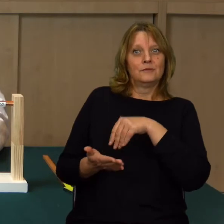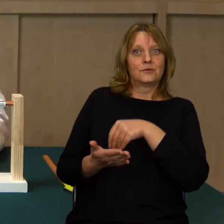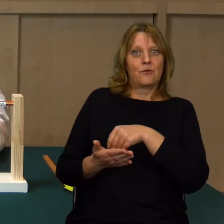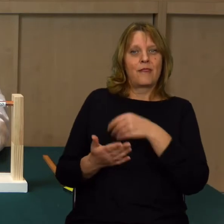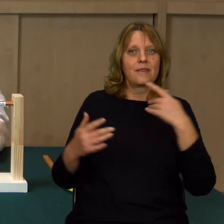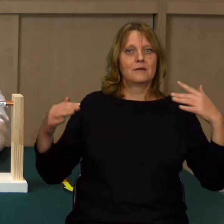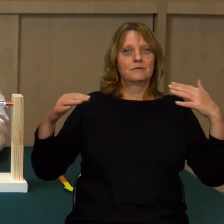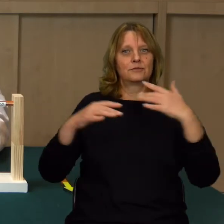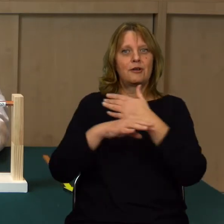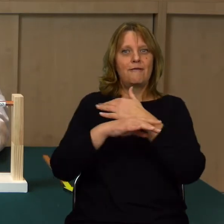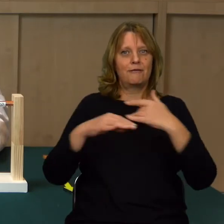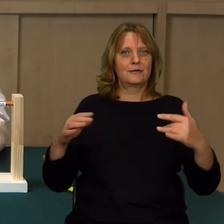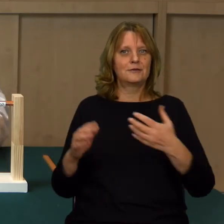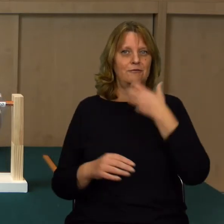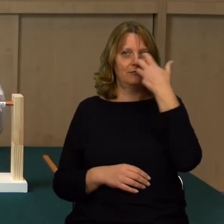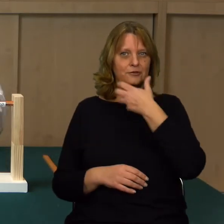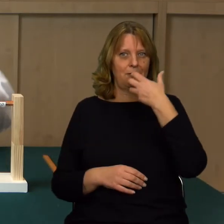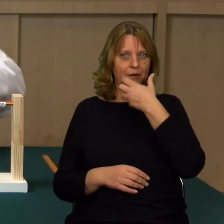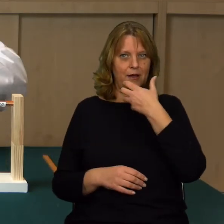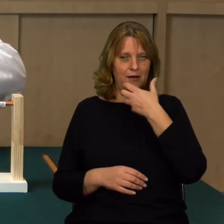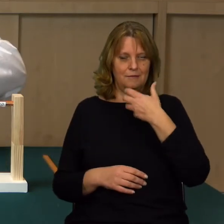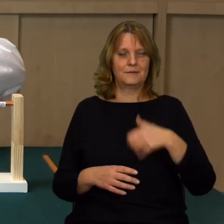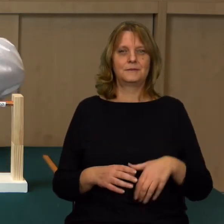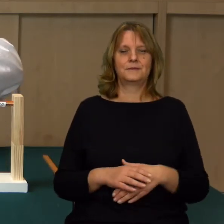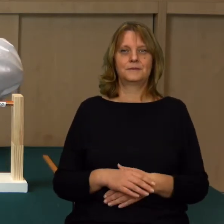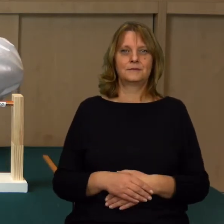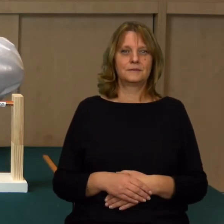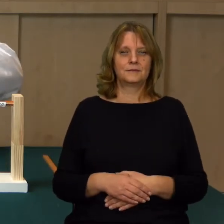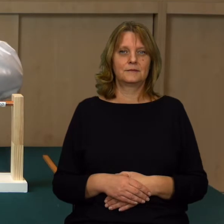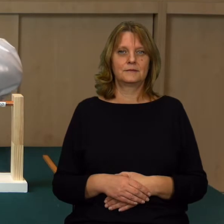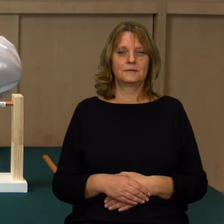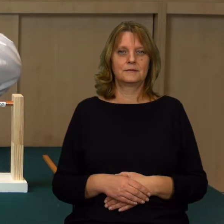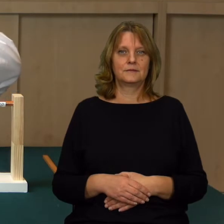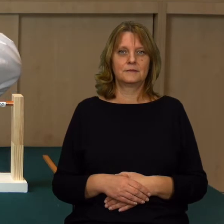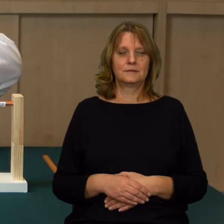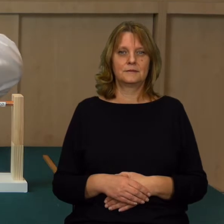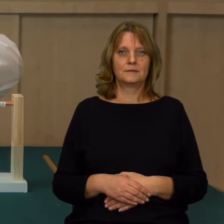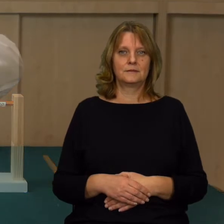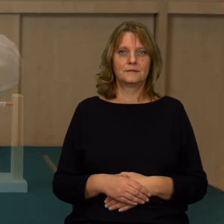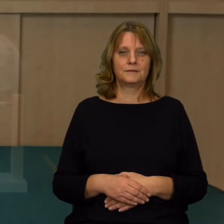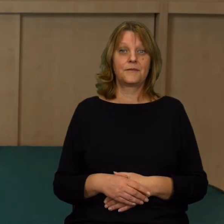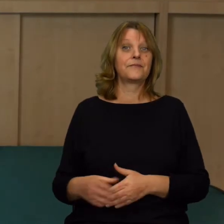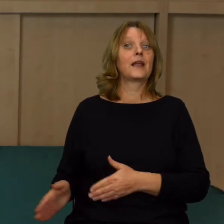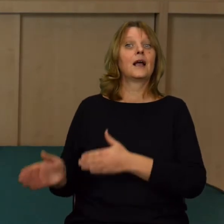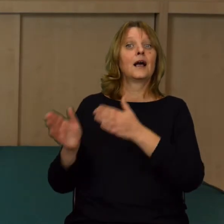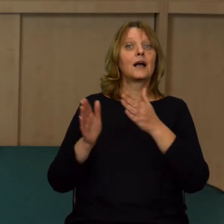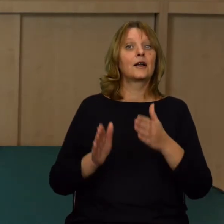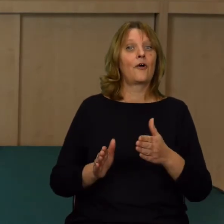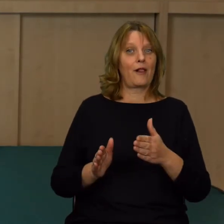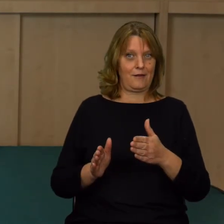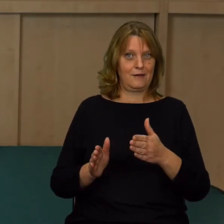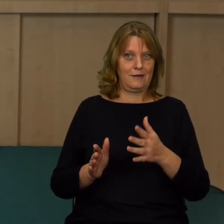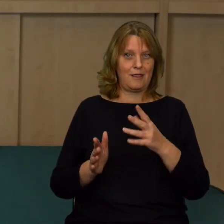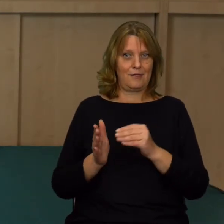przewodnictwa cieplnego. Taki wręcz nawet podręcznikowy. Przejdźmy do kolejnego